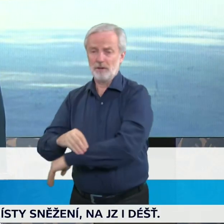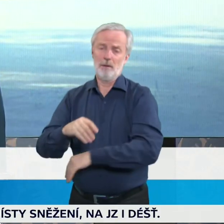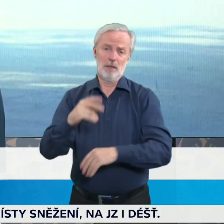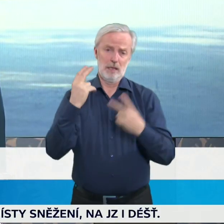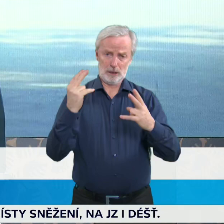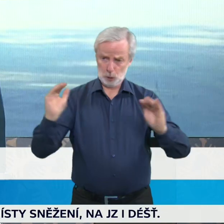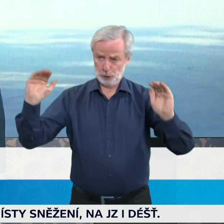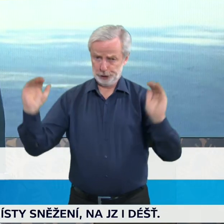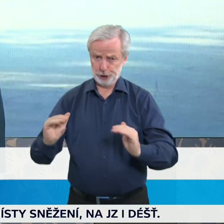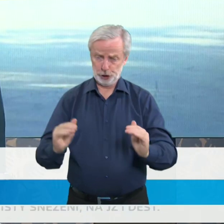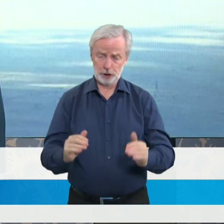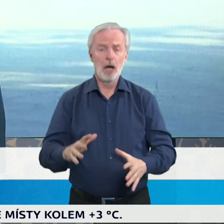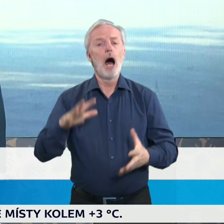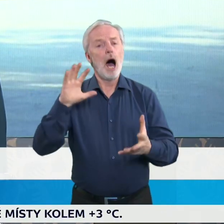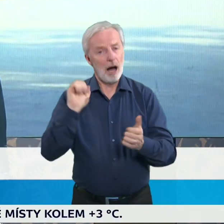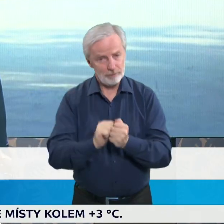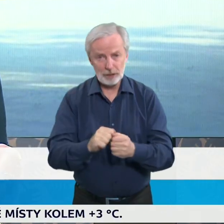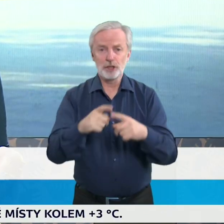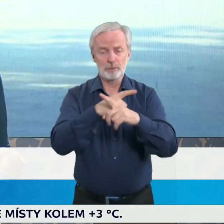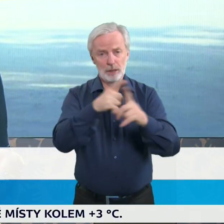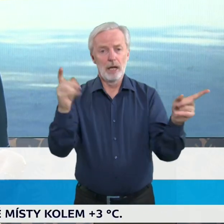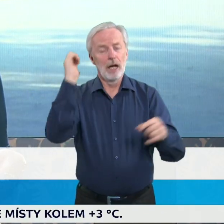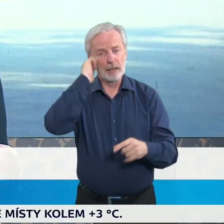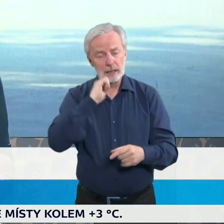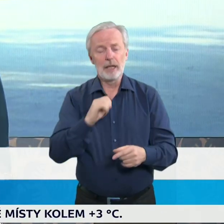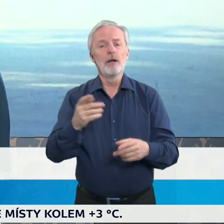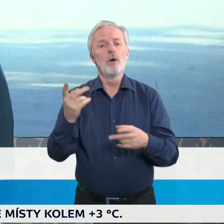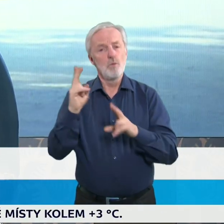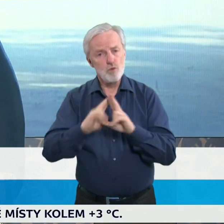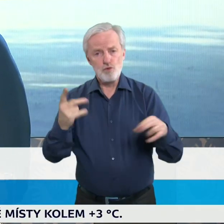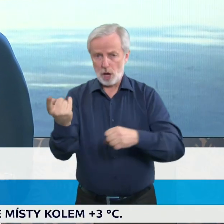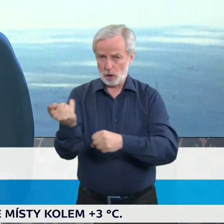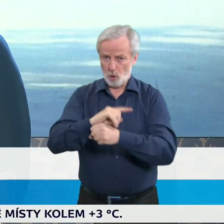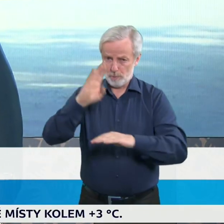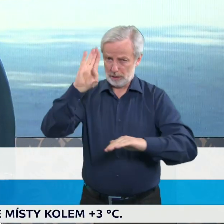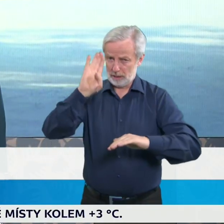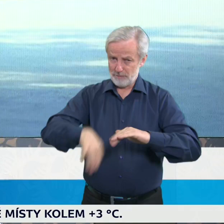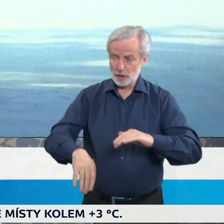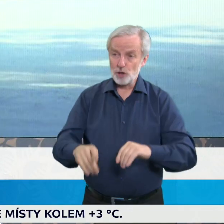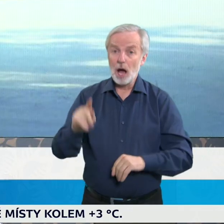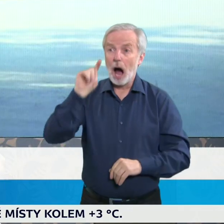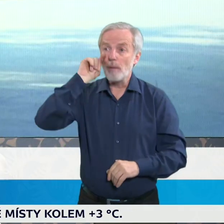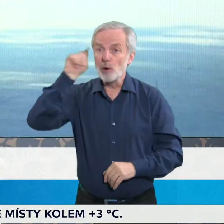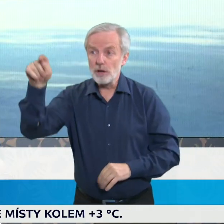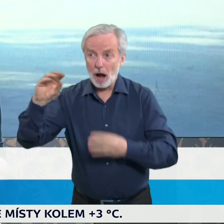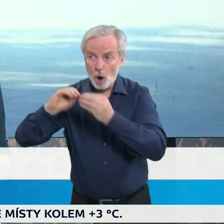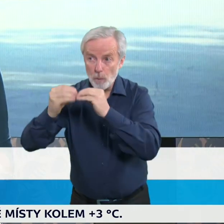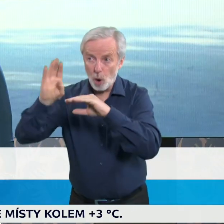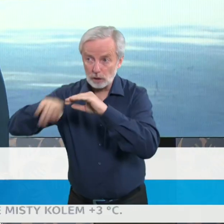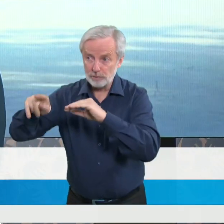zákazníci toto zavnímají a budou sledovat, kdo tak učinil, či nikoliv.